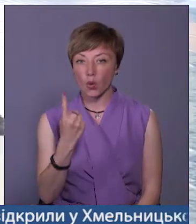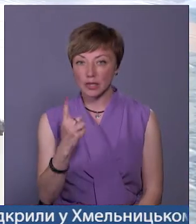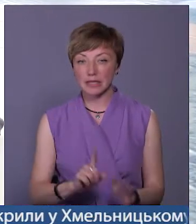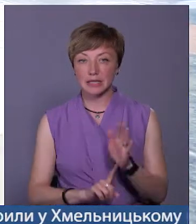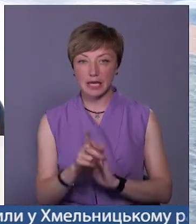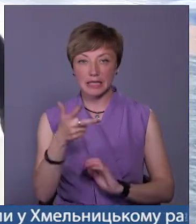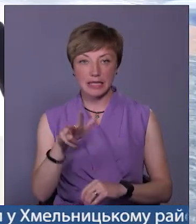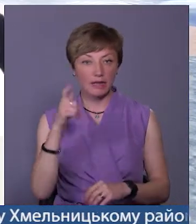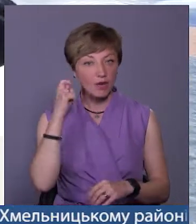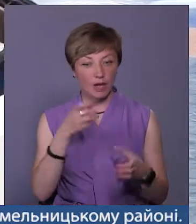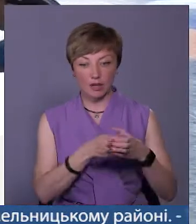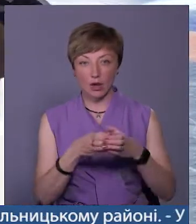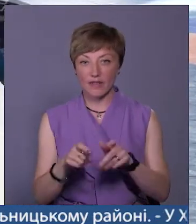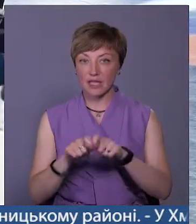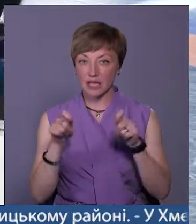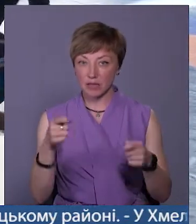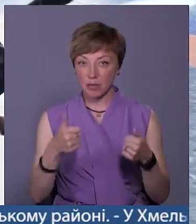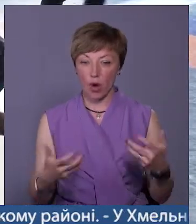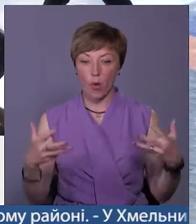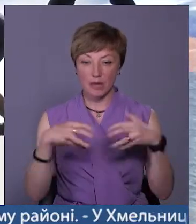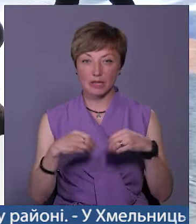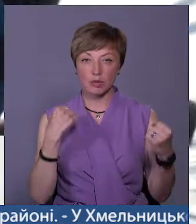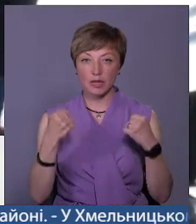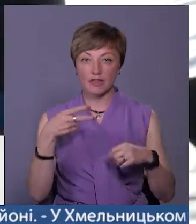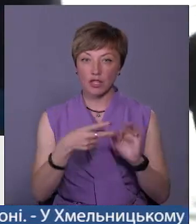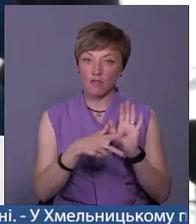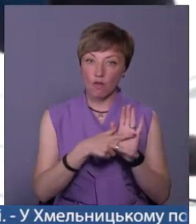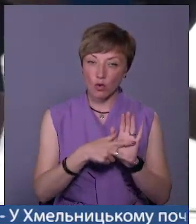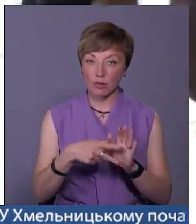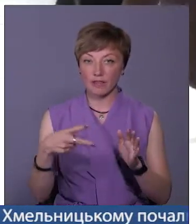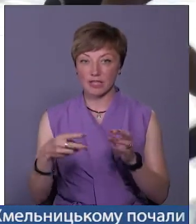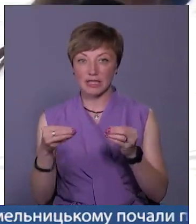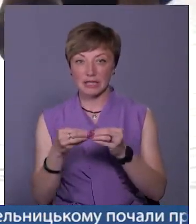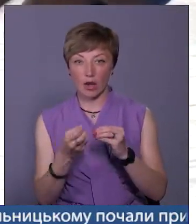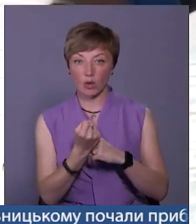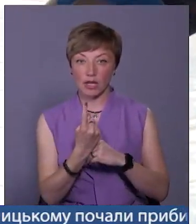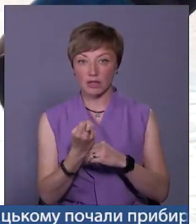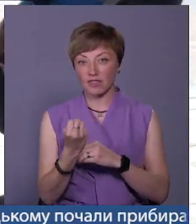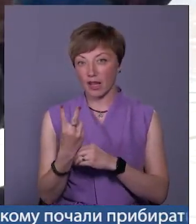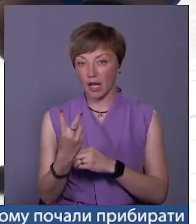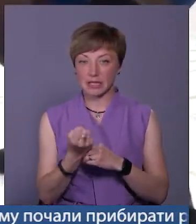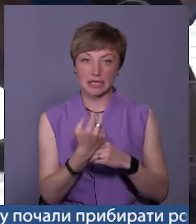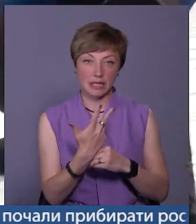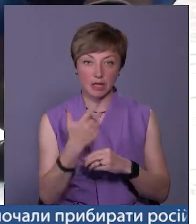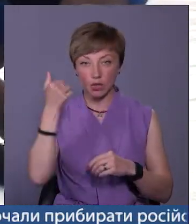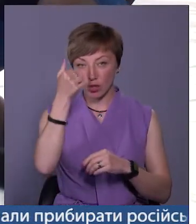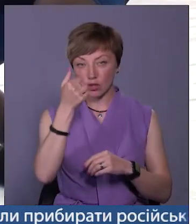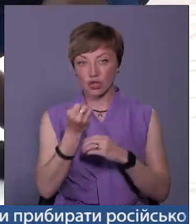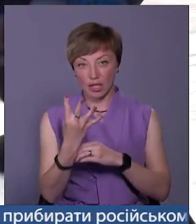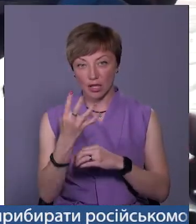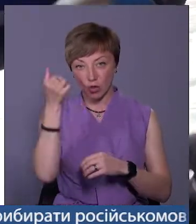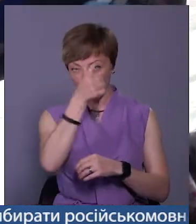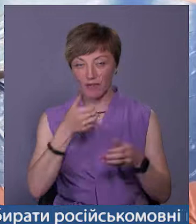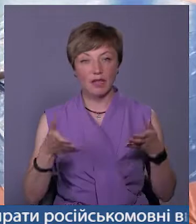– три вікові категорії. Відкрита першість об'єднала спортсменів 2008-2011, 2012 та 2013-2014